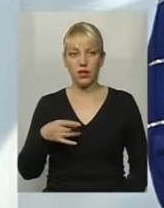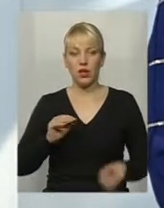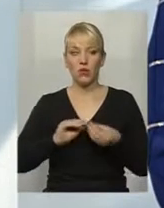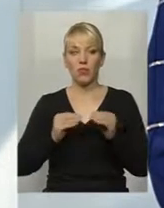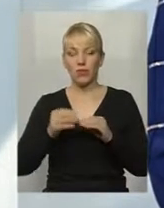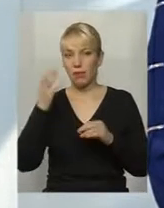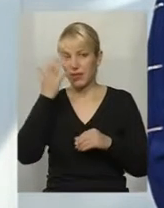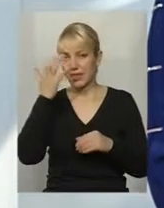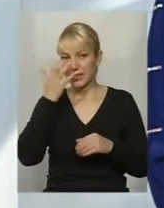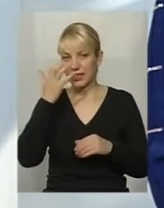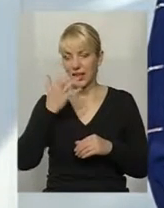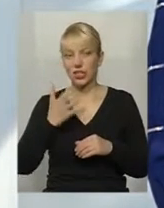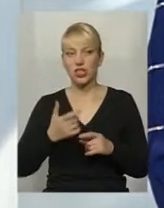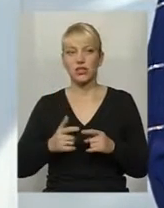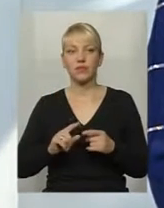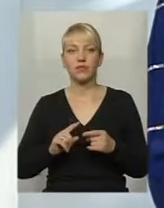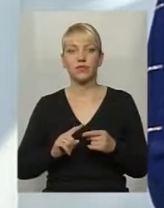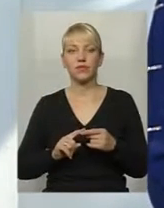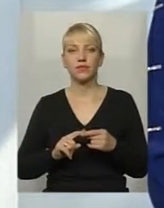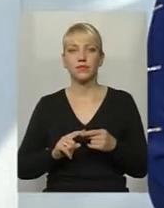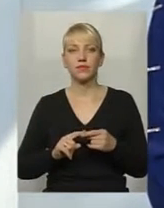проблеми незрячих певною мірою